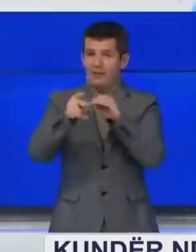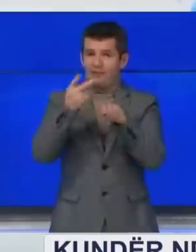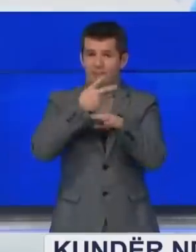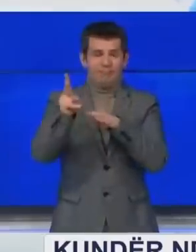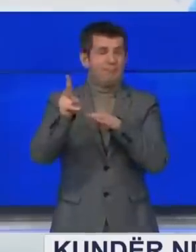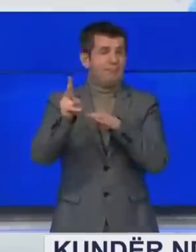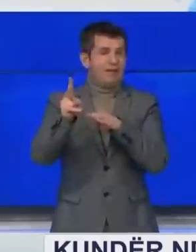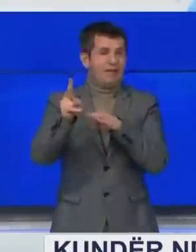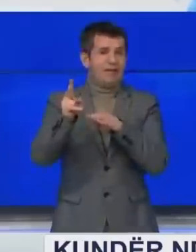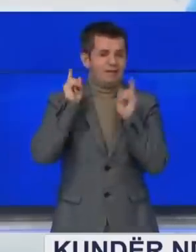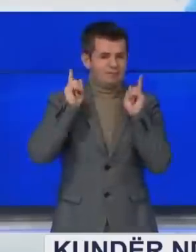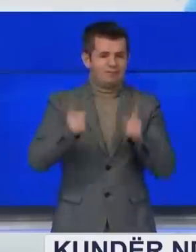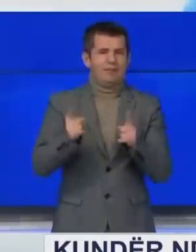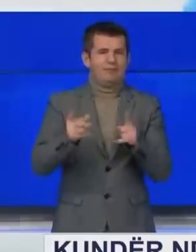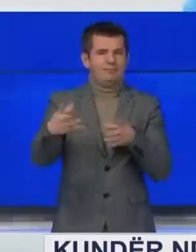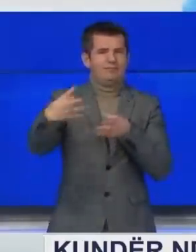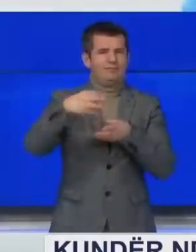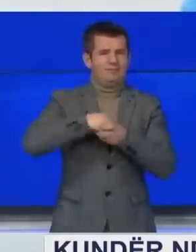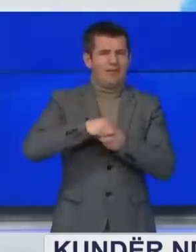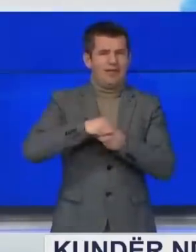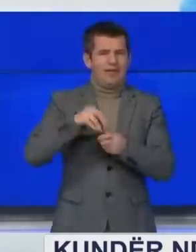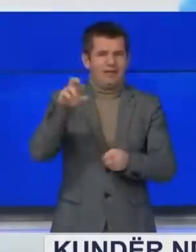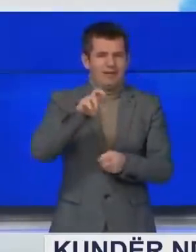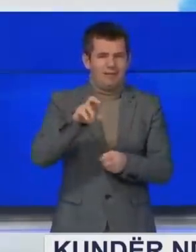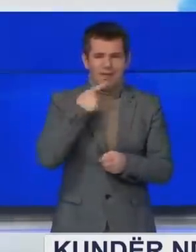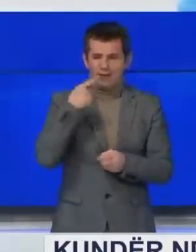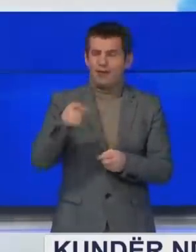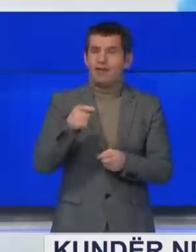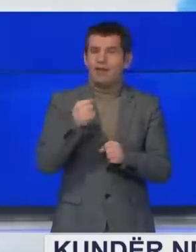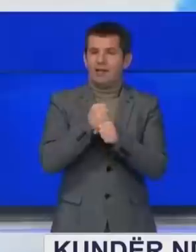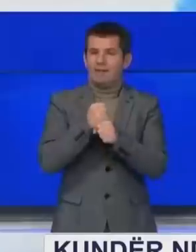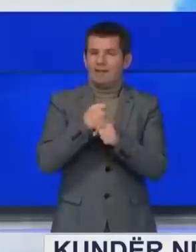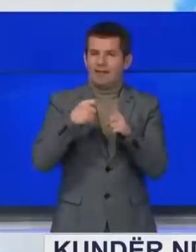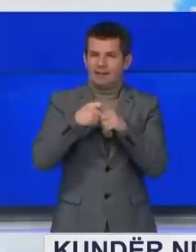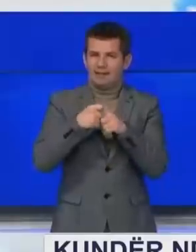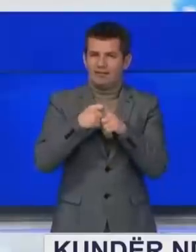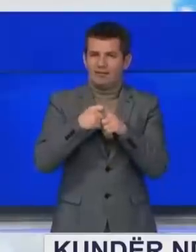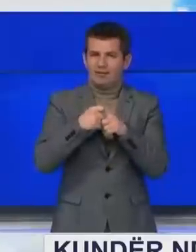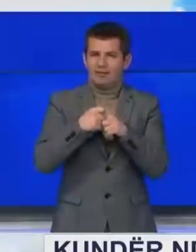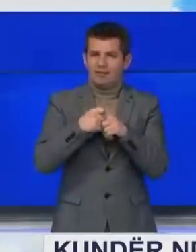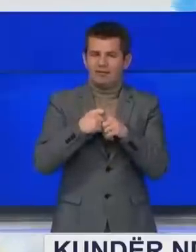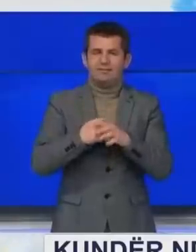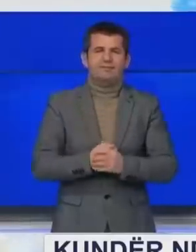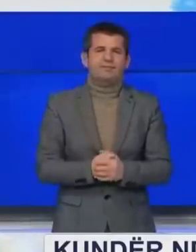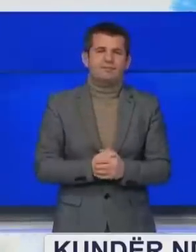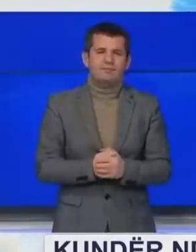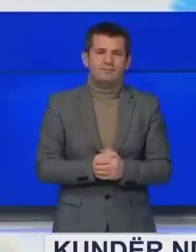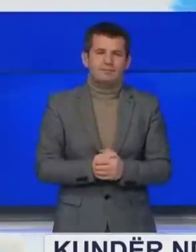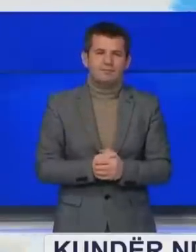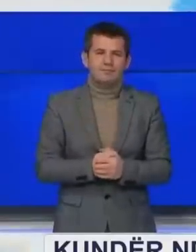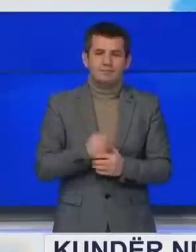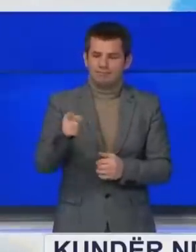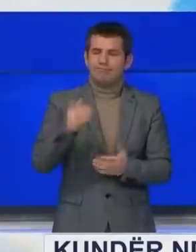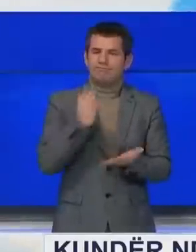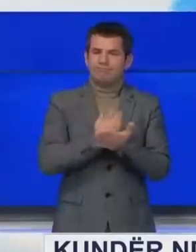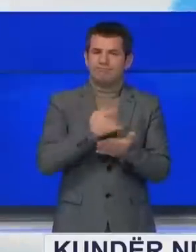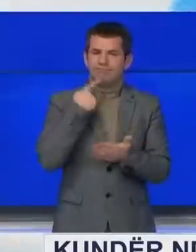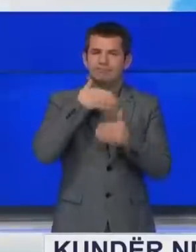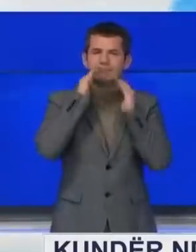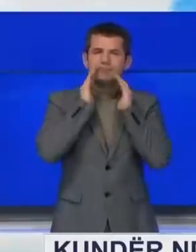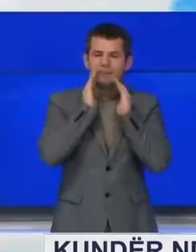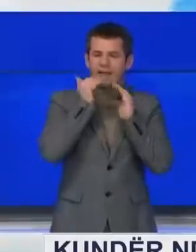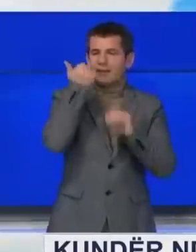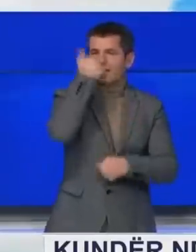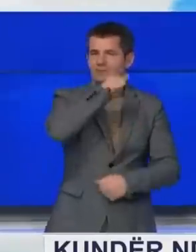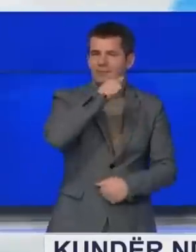ndërhyrja, atër duhet të përfshiheni vet tha Grabar Kitaroviç duke ju referuar shteteve të bashkuara. A e shprej u shgënjimi për,